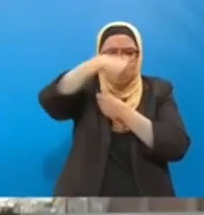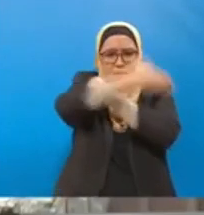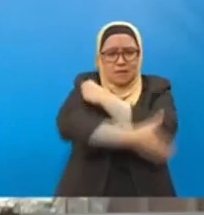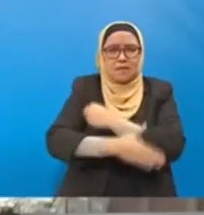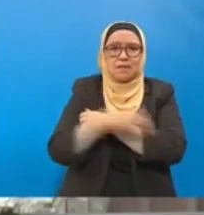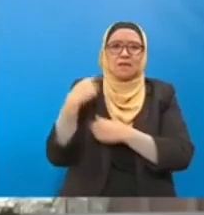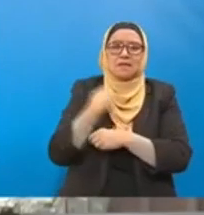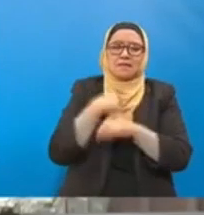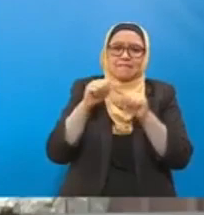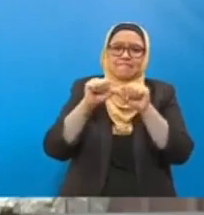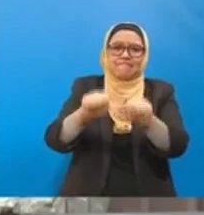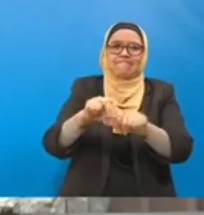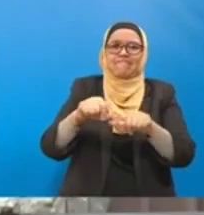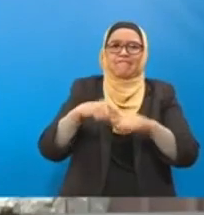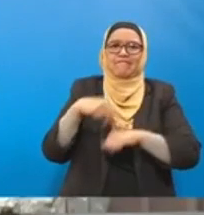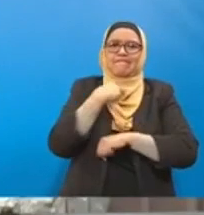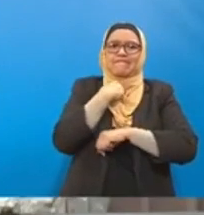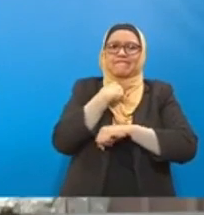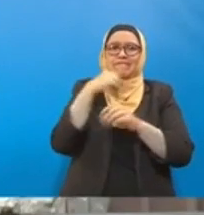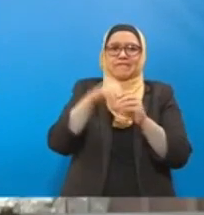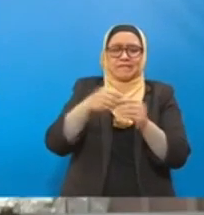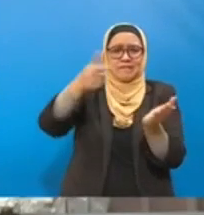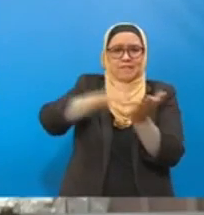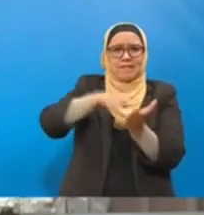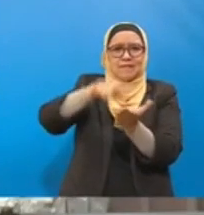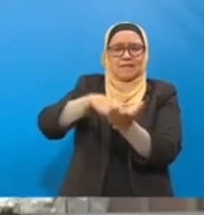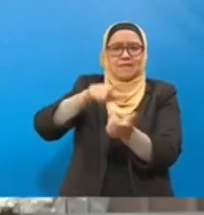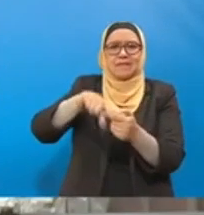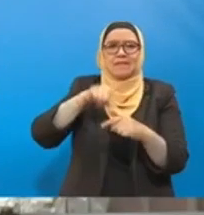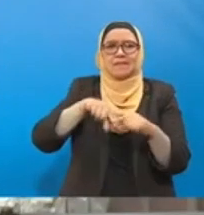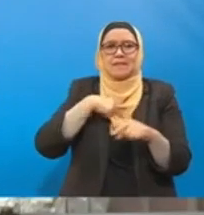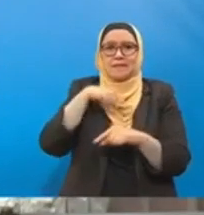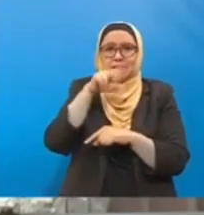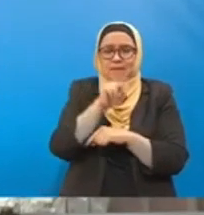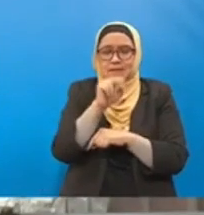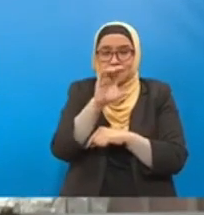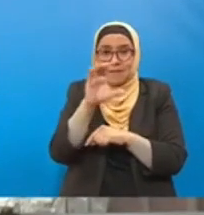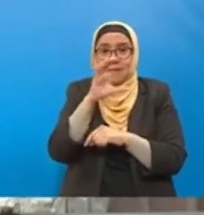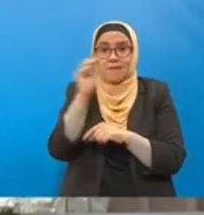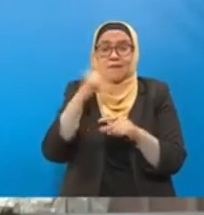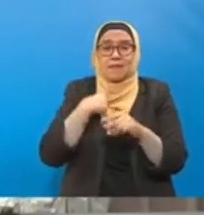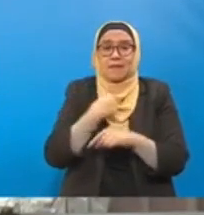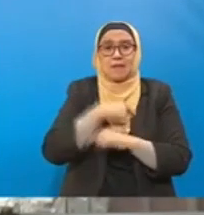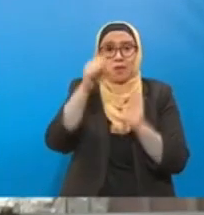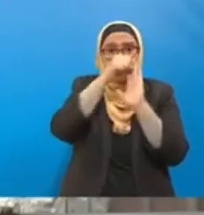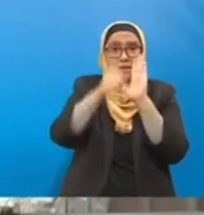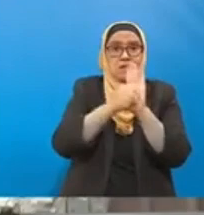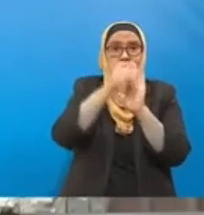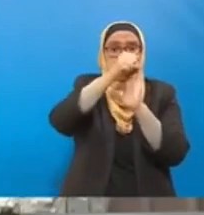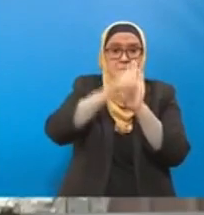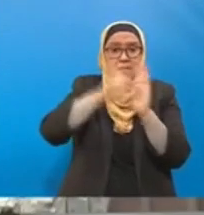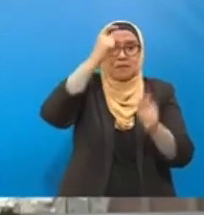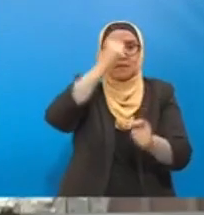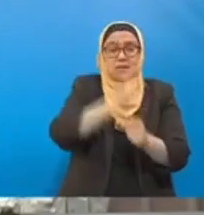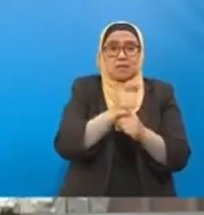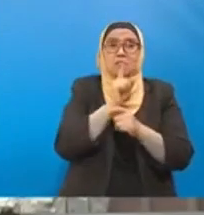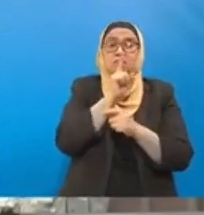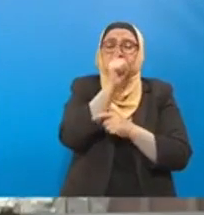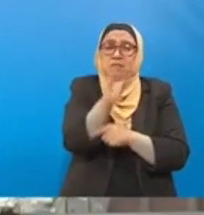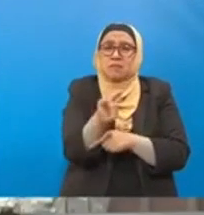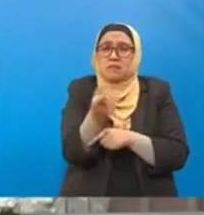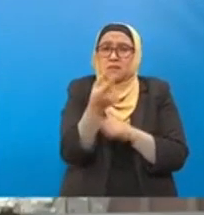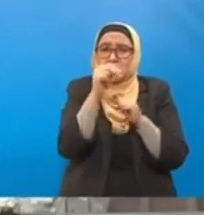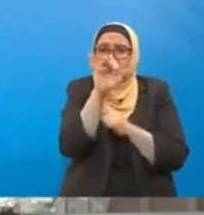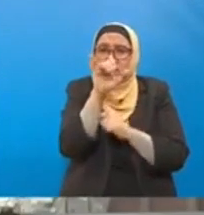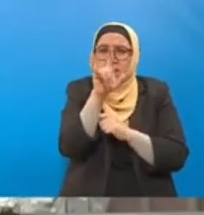yang dengan pelaporan kita pada UNFCCC dan syarat-syarat yang letakkan mereka. soal nilai karbon tersebut sebenarnya kita